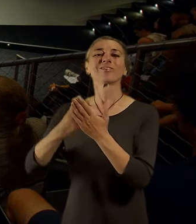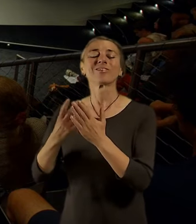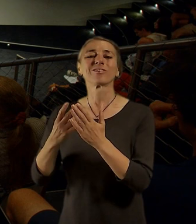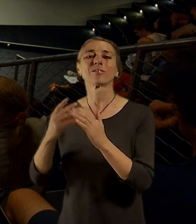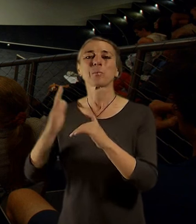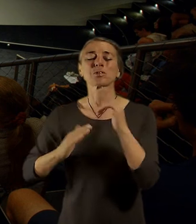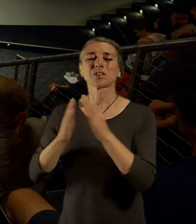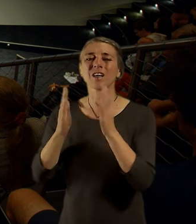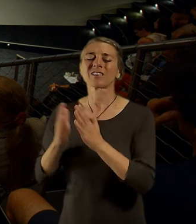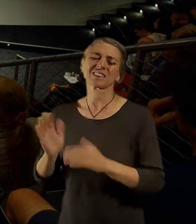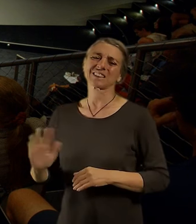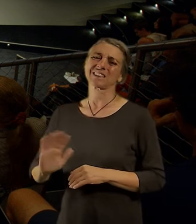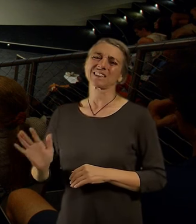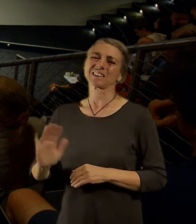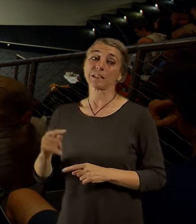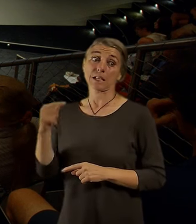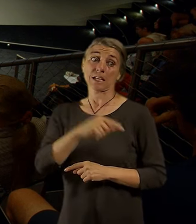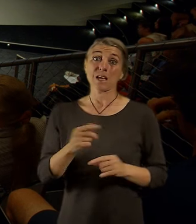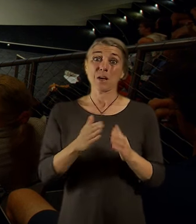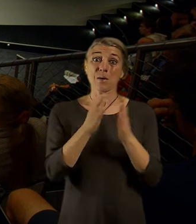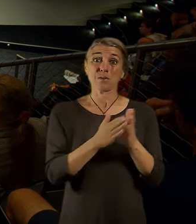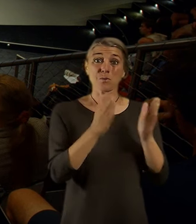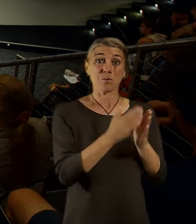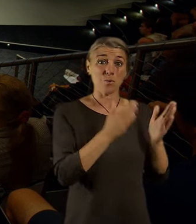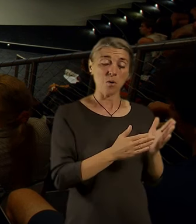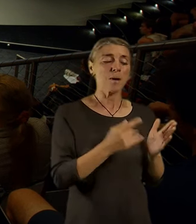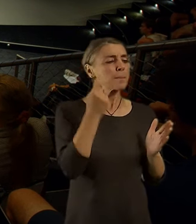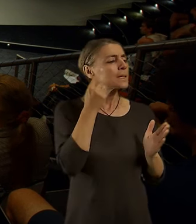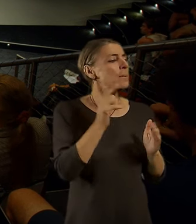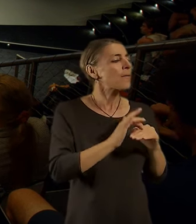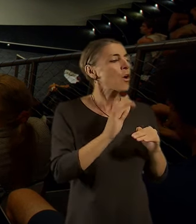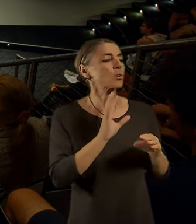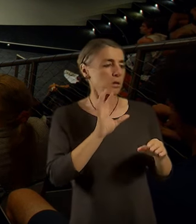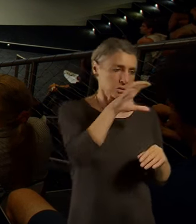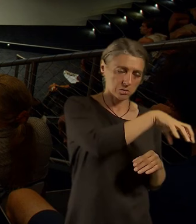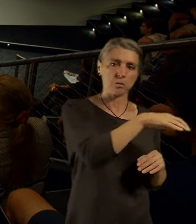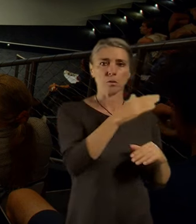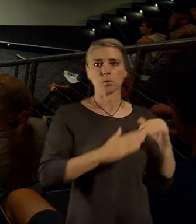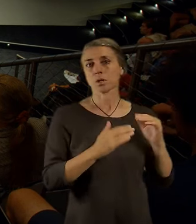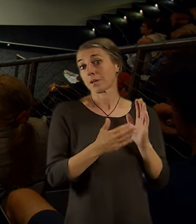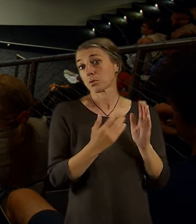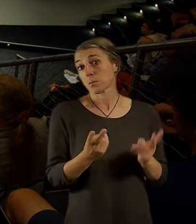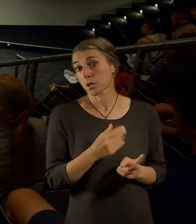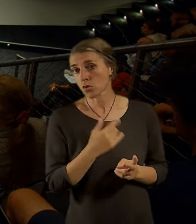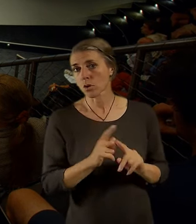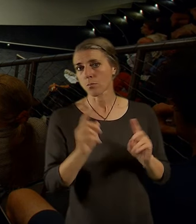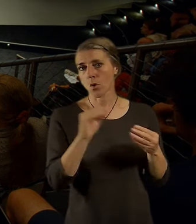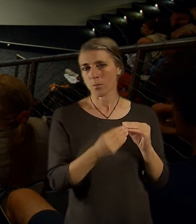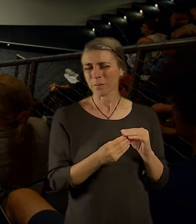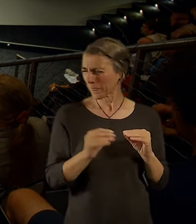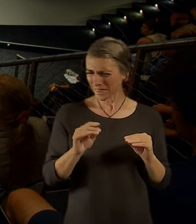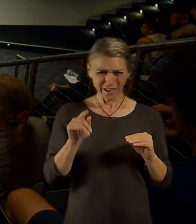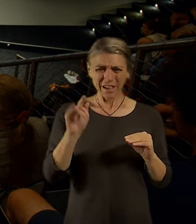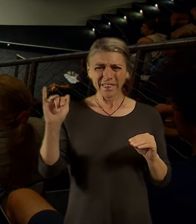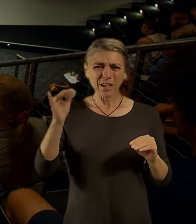těch zastavitelných území. Můžu k tomu ještě doplnit. Mě se teď někdo ptal, jestli vlastně vůbec v Praze je místo na